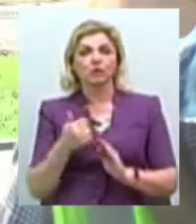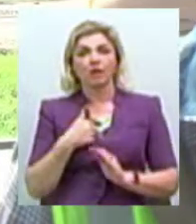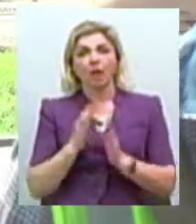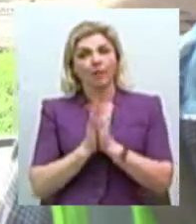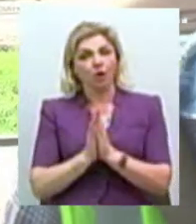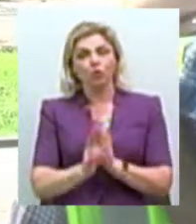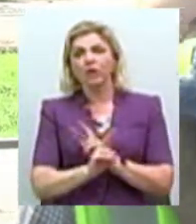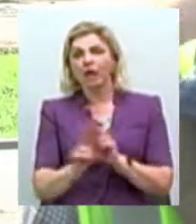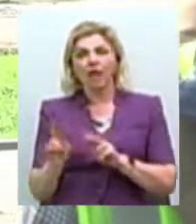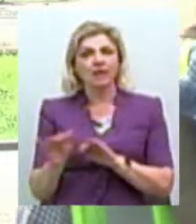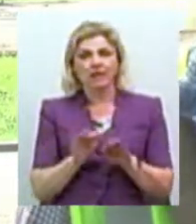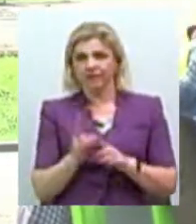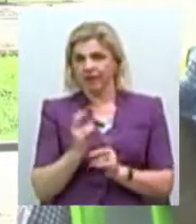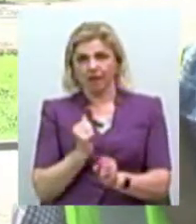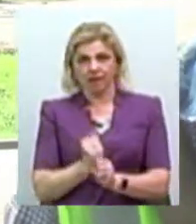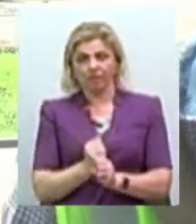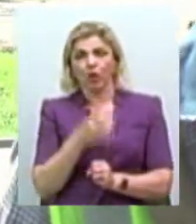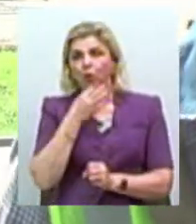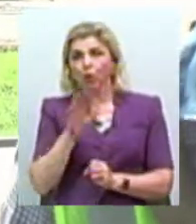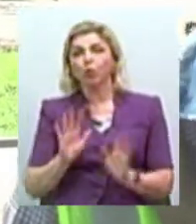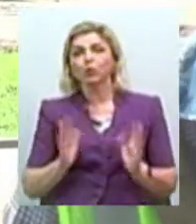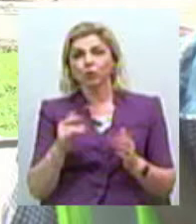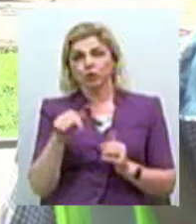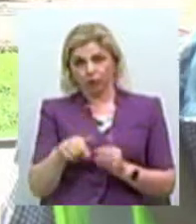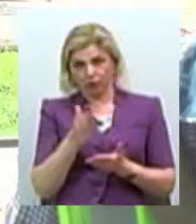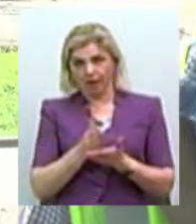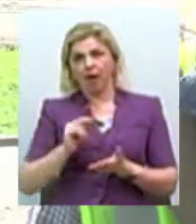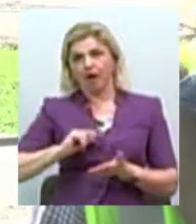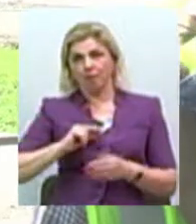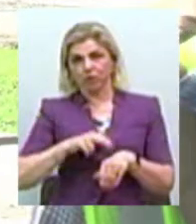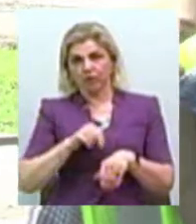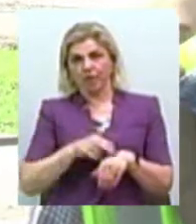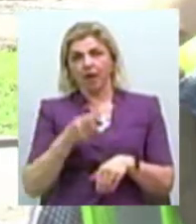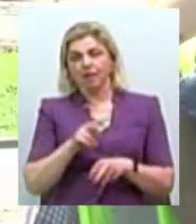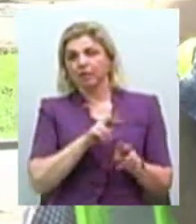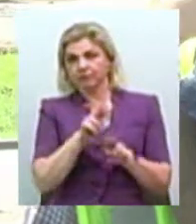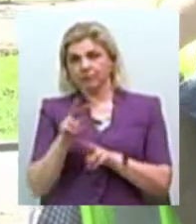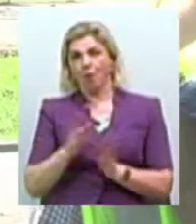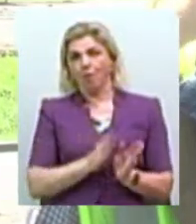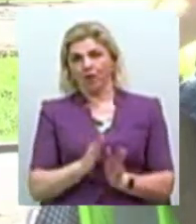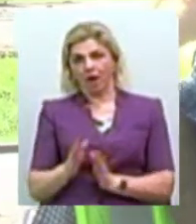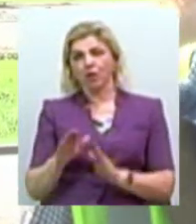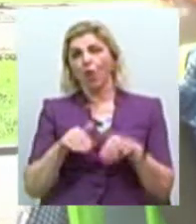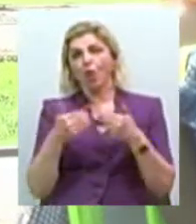дійсів не підприємати. У будь-якому випадку, тут знаходяться співпраців поліції для охорони громадського порядку. В